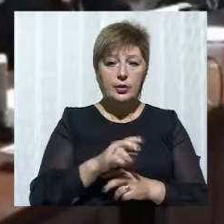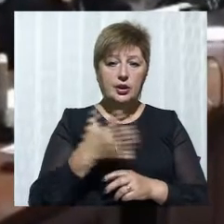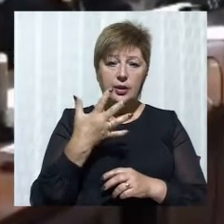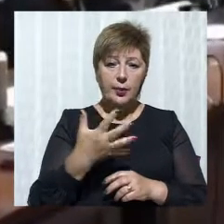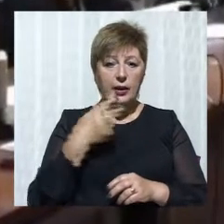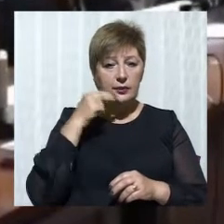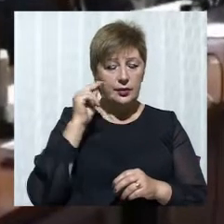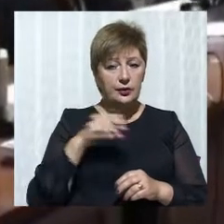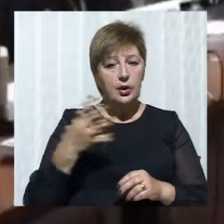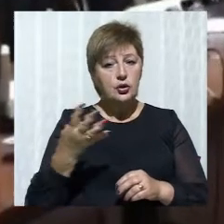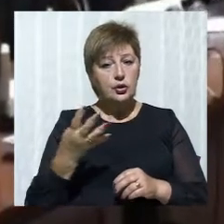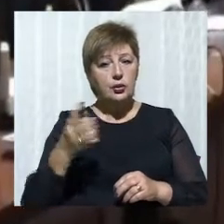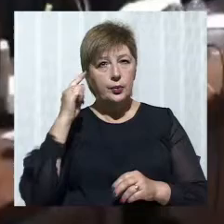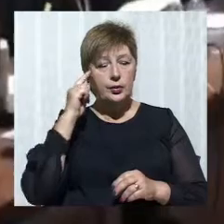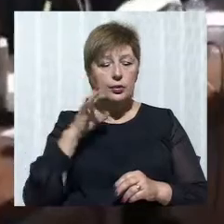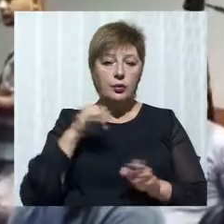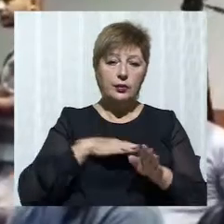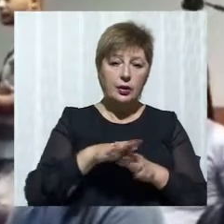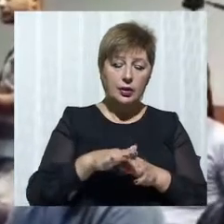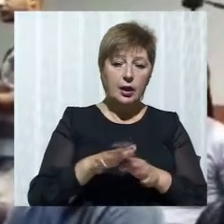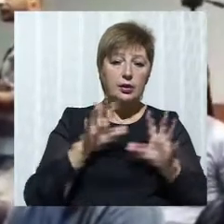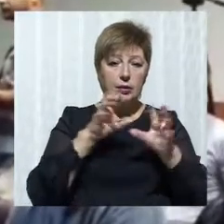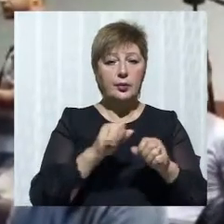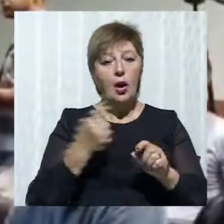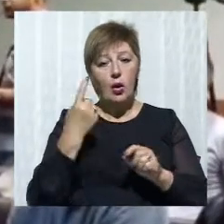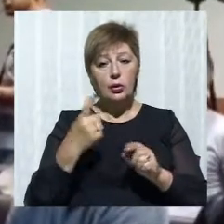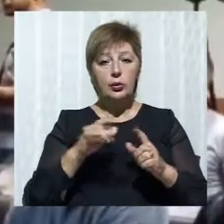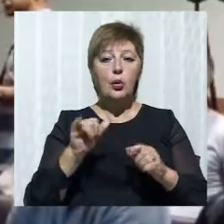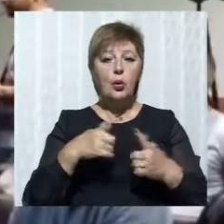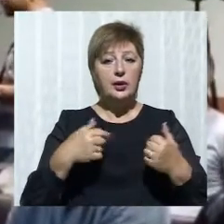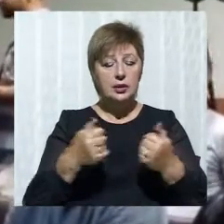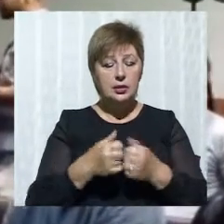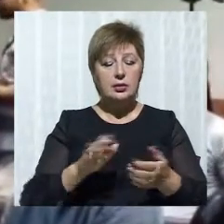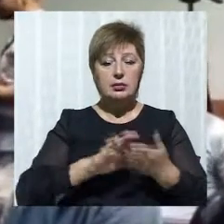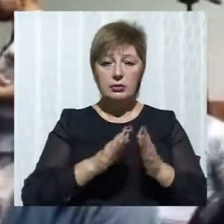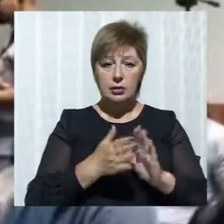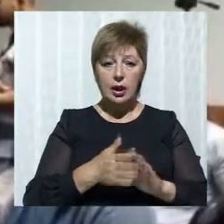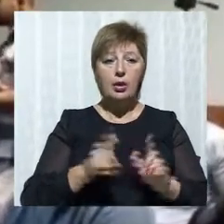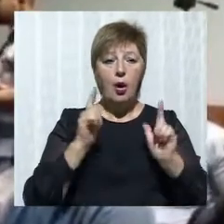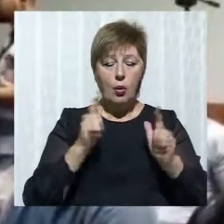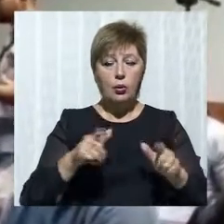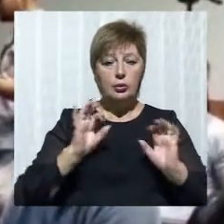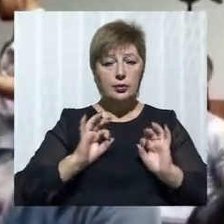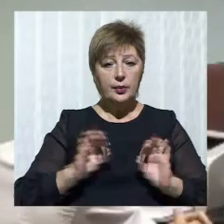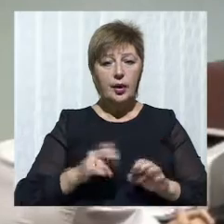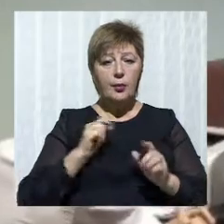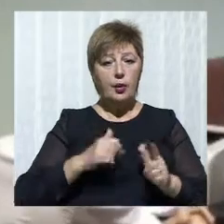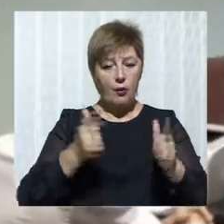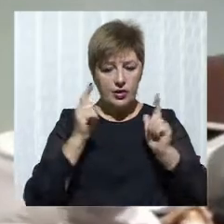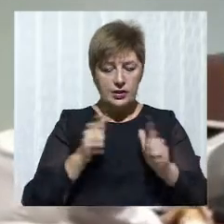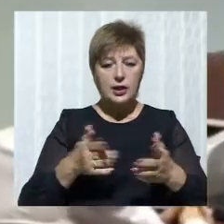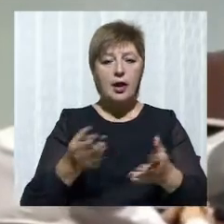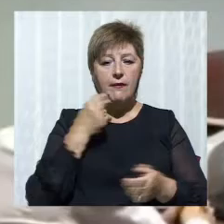Чотирьох підозрюють у виконанні нападу, одного в організації. Вони уклали угоду з прокурором про визнання винуватості.